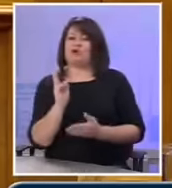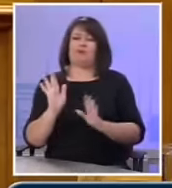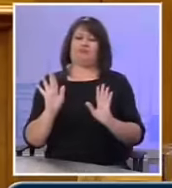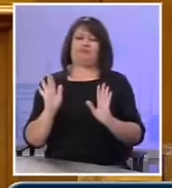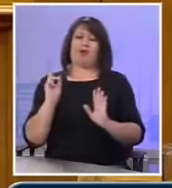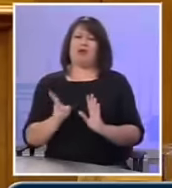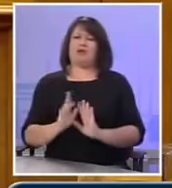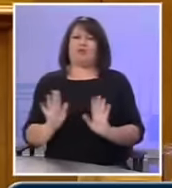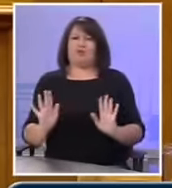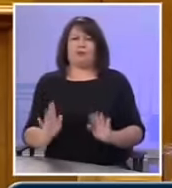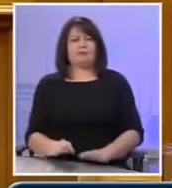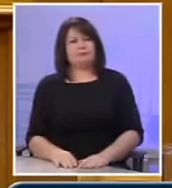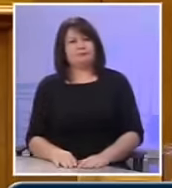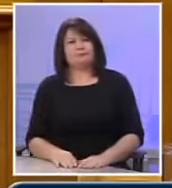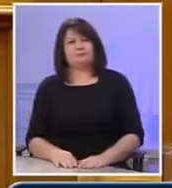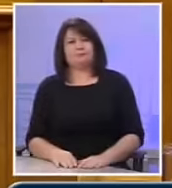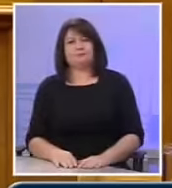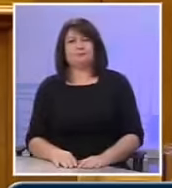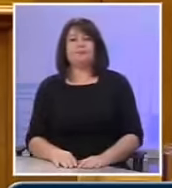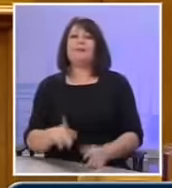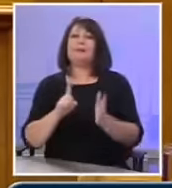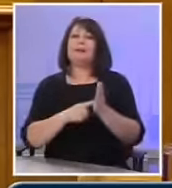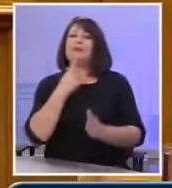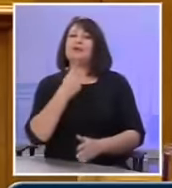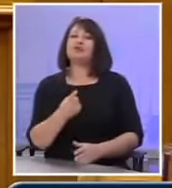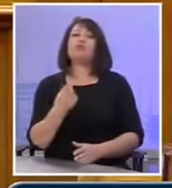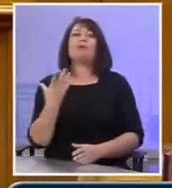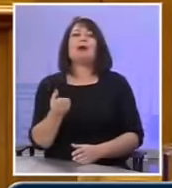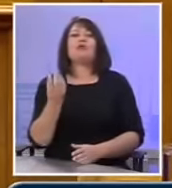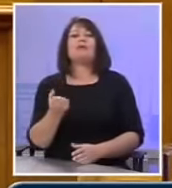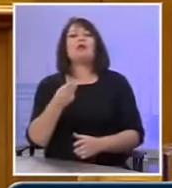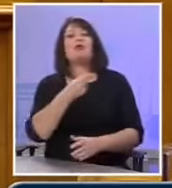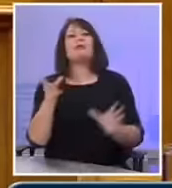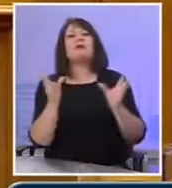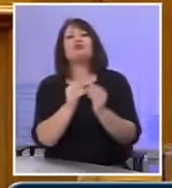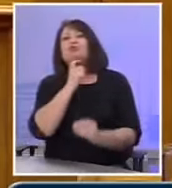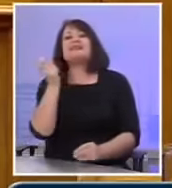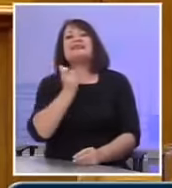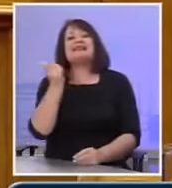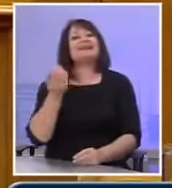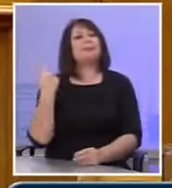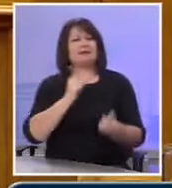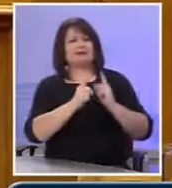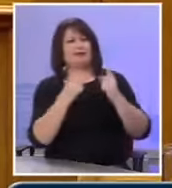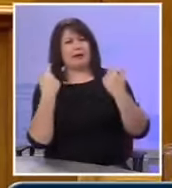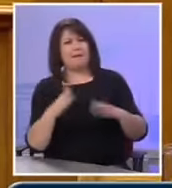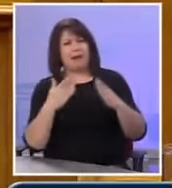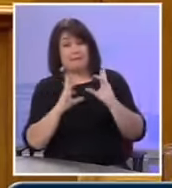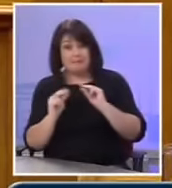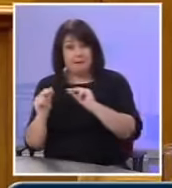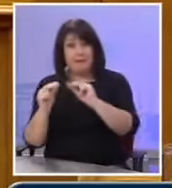να σας πω ότι αυτά που υπάρχουν στις συντάξεις είναι αυτά που είχαν συμφωνηθεί τα είχαμε